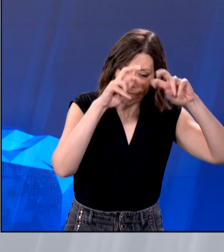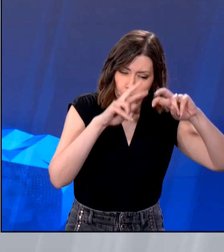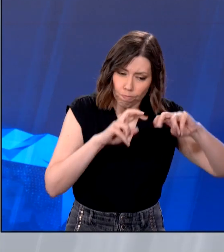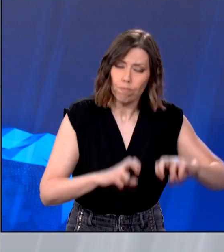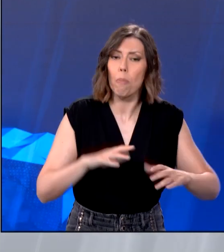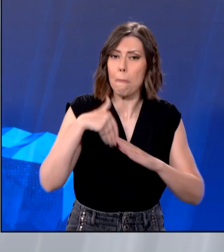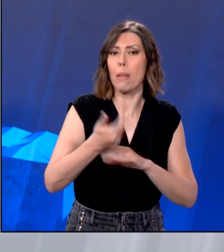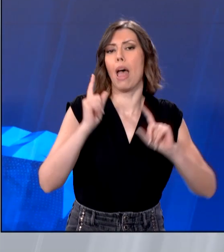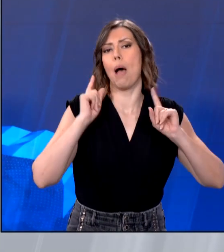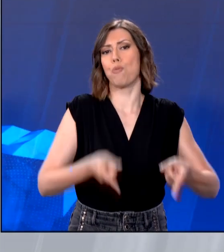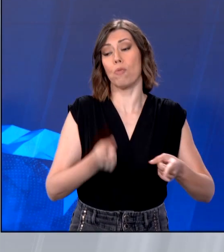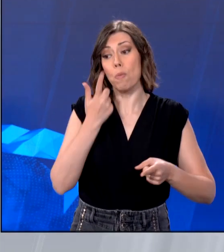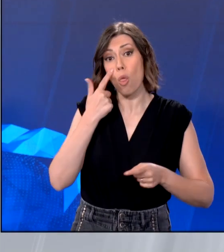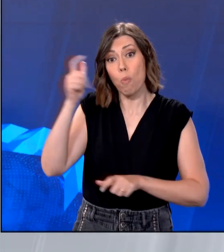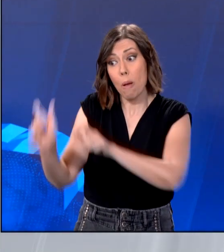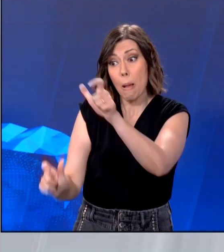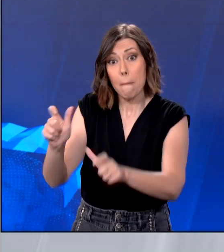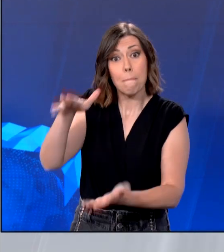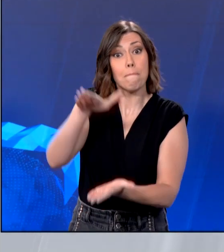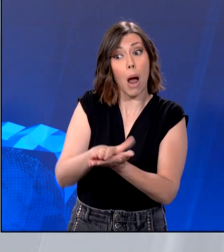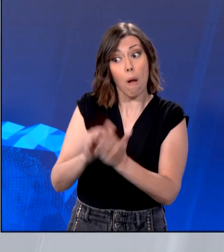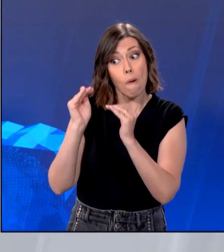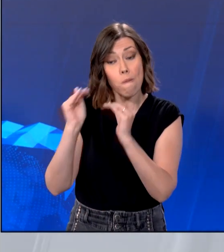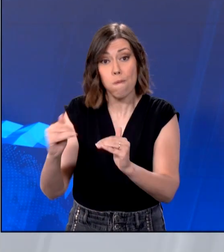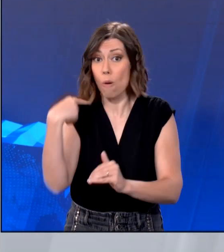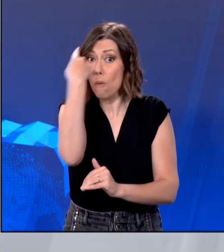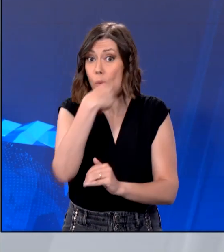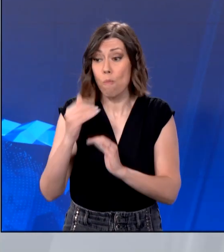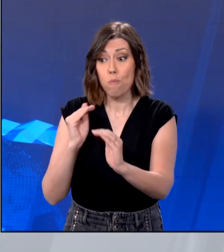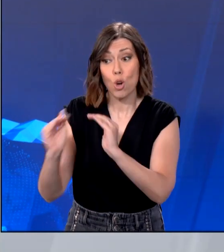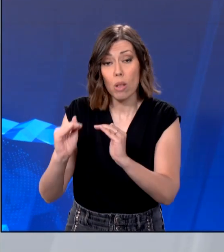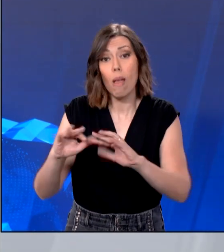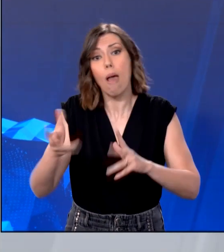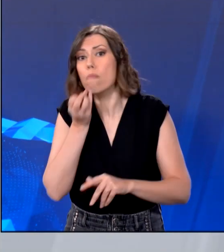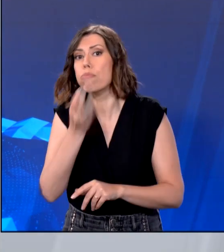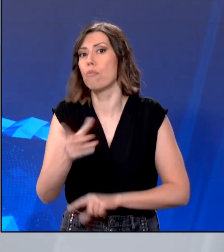προκειμένη περίπτωση συντρέχουν ή όχι οι λόγοι για την ανάκλυση των μέτρων προστασίας των μαρτύρων.